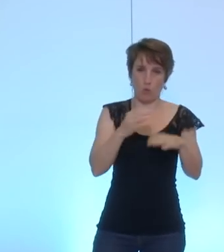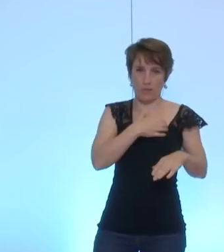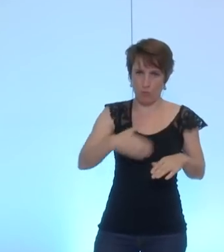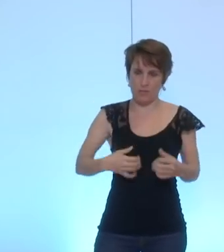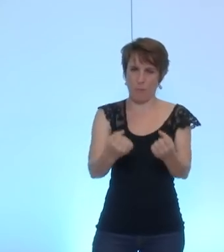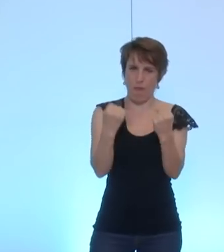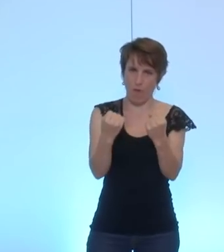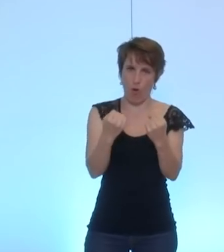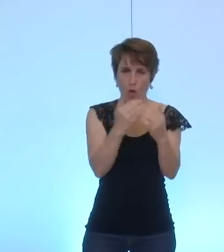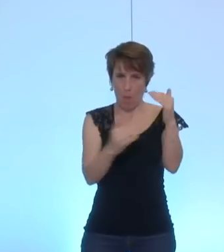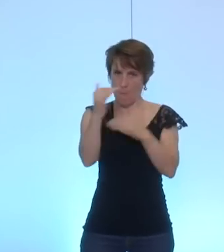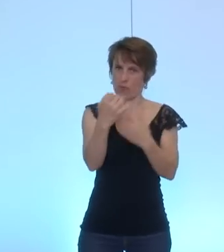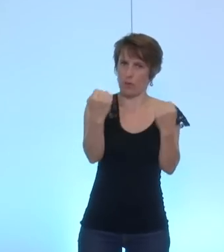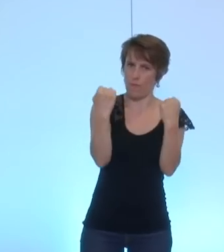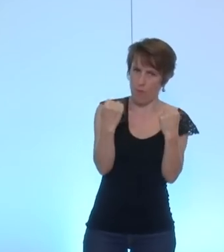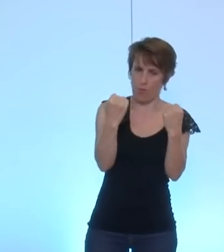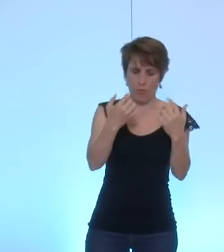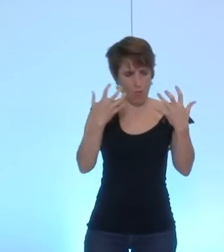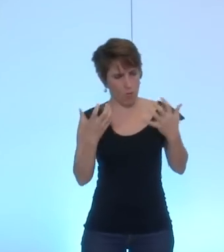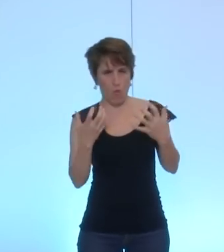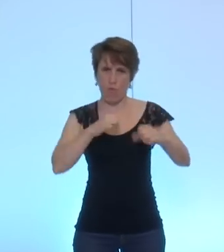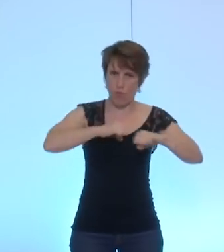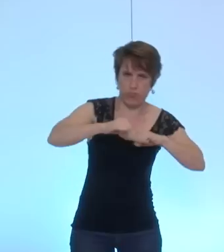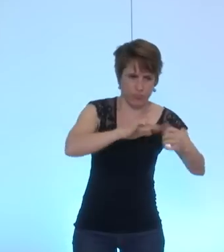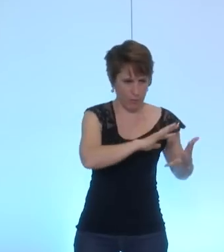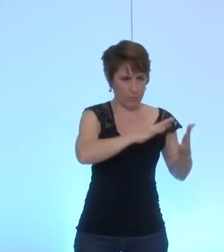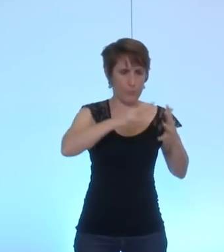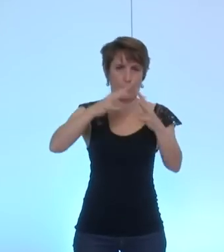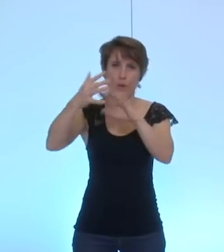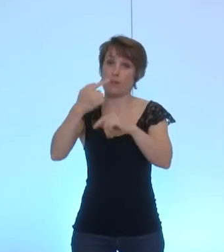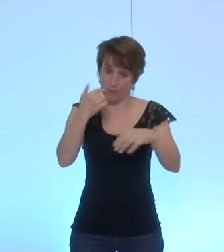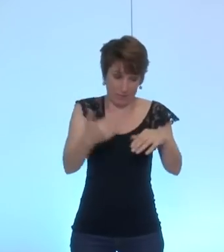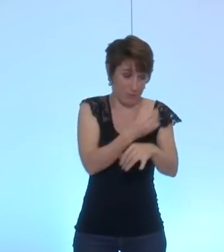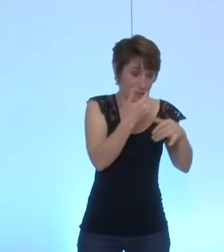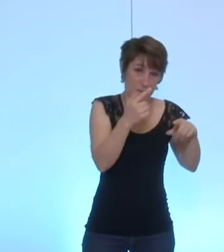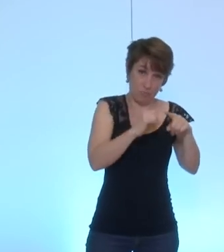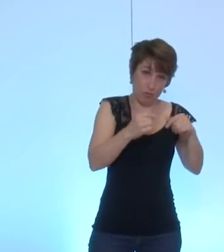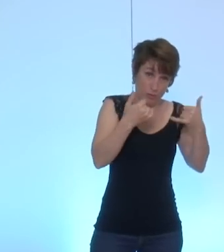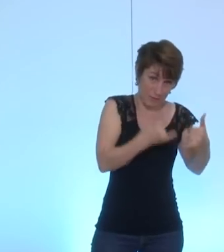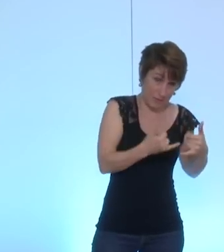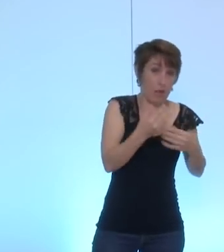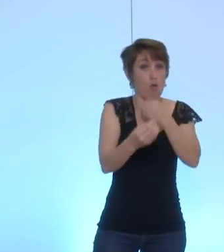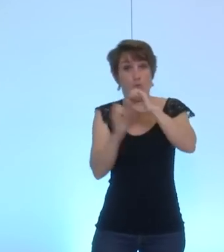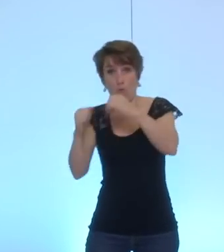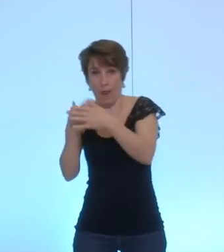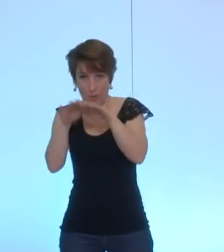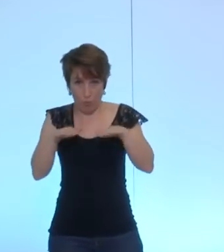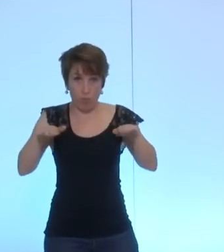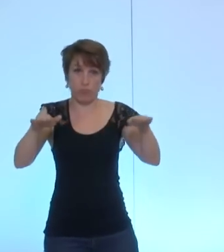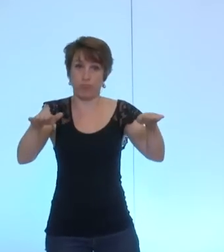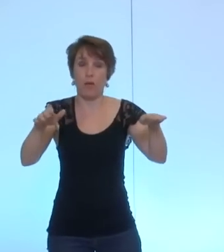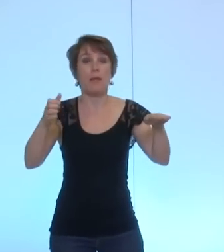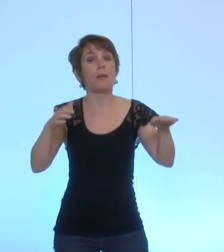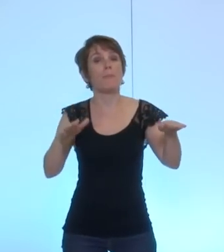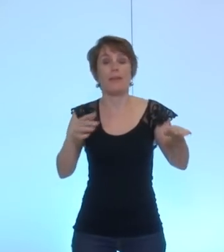et nous allons bien sûr faire bouger les choses et se passeront des choses ici et à la métro mais pas dans un contexte que